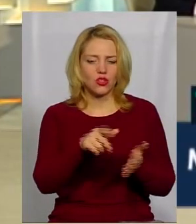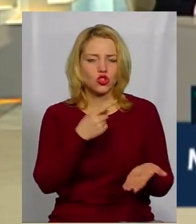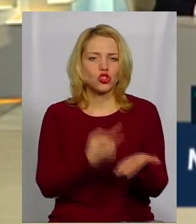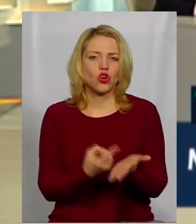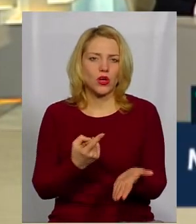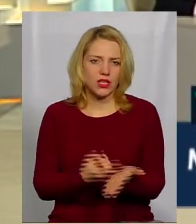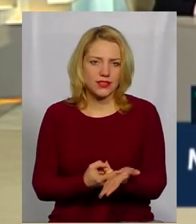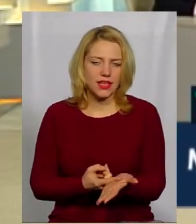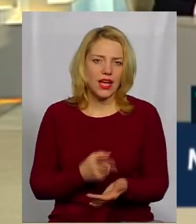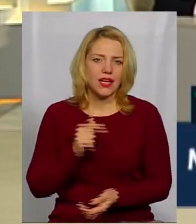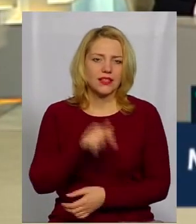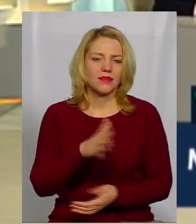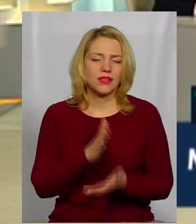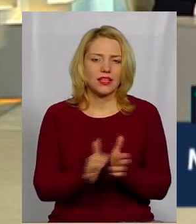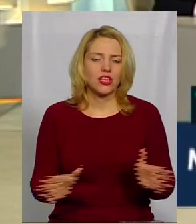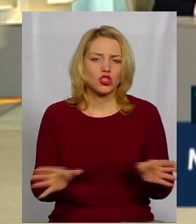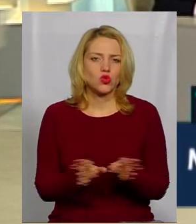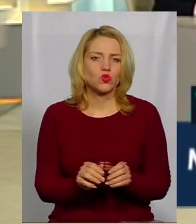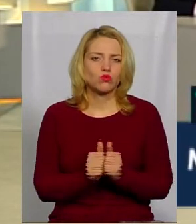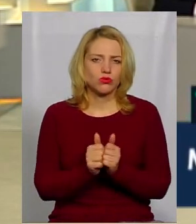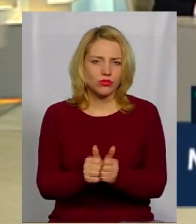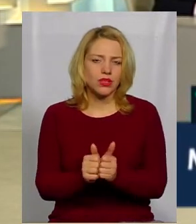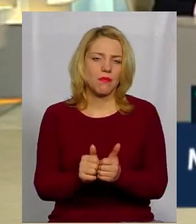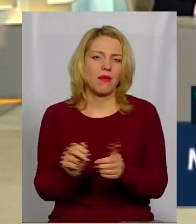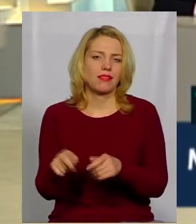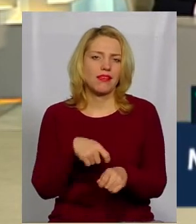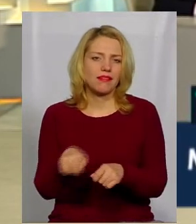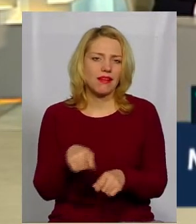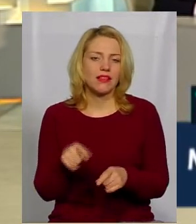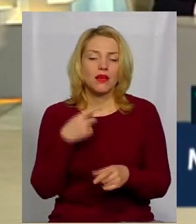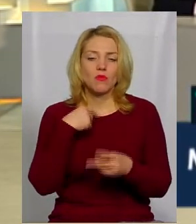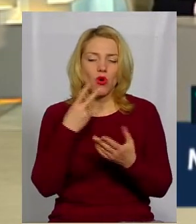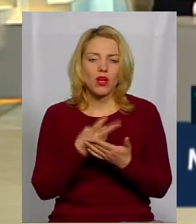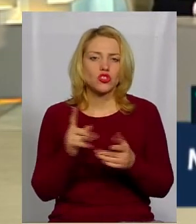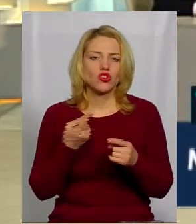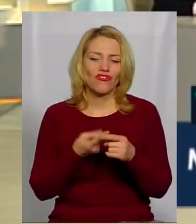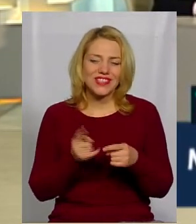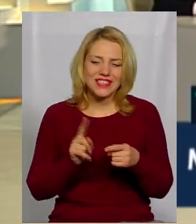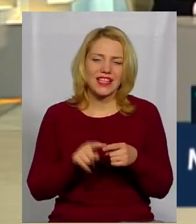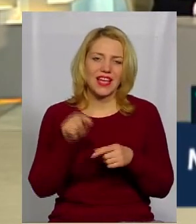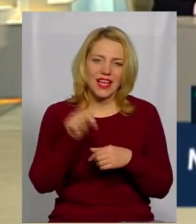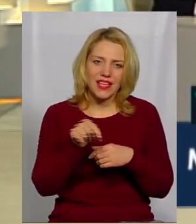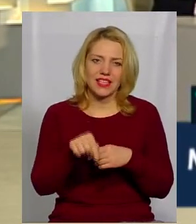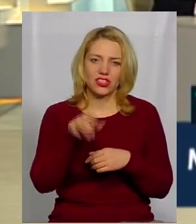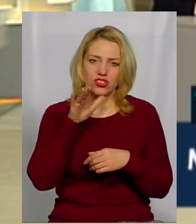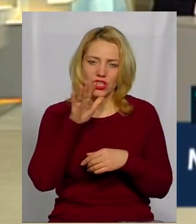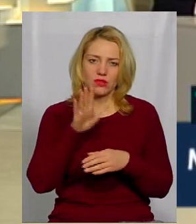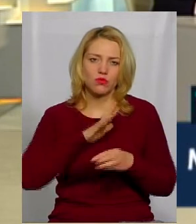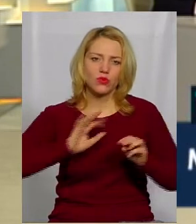є докази, але там і супутній матеріал, який підтверджує, що саме в цей час фортеця була спалена і вже